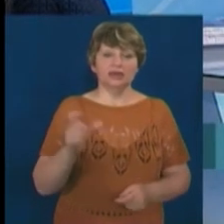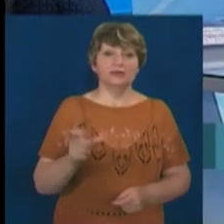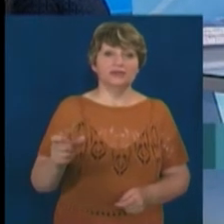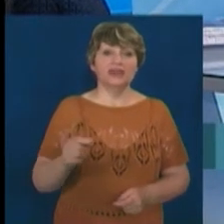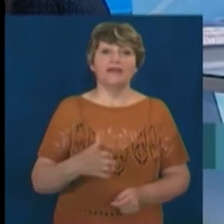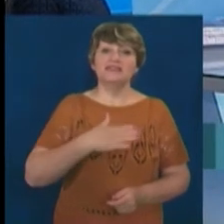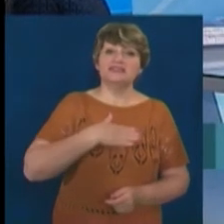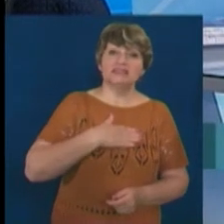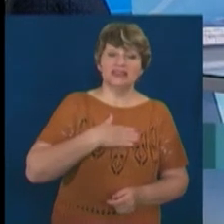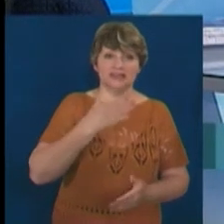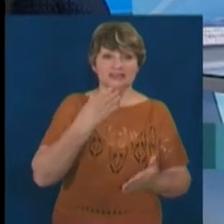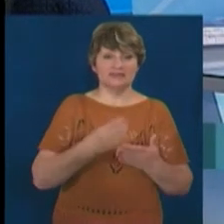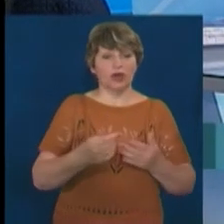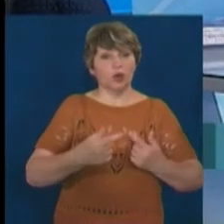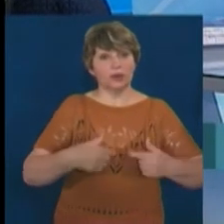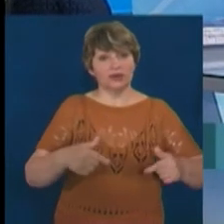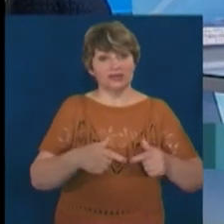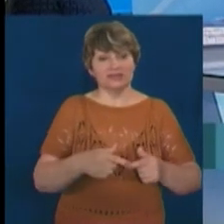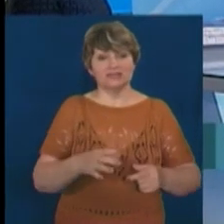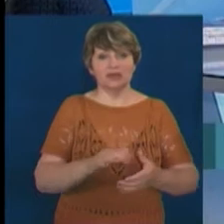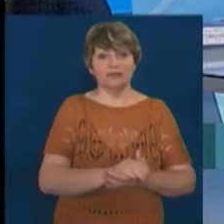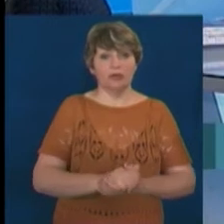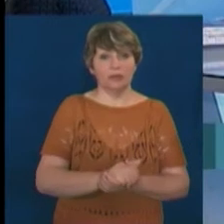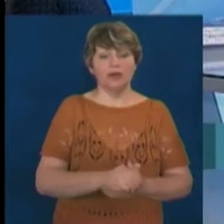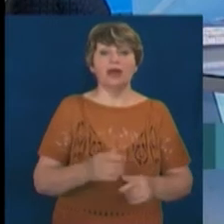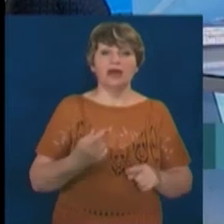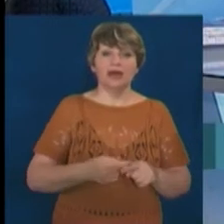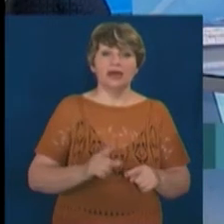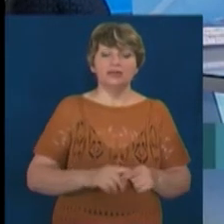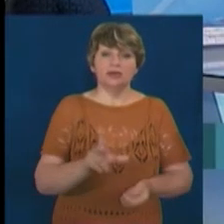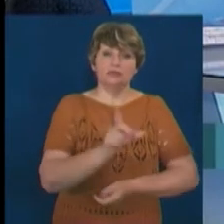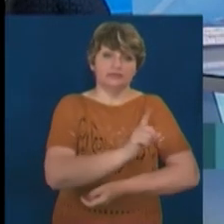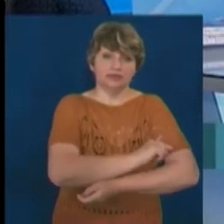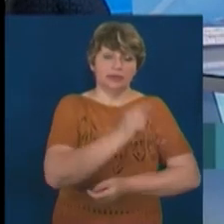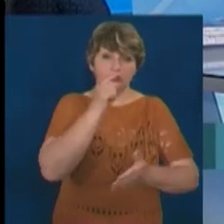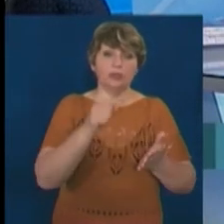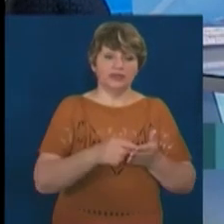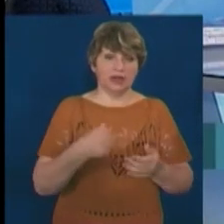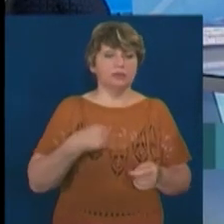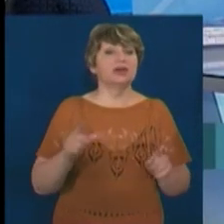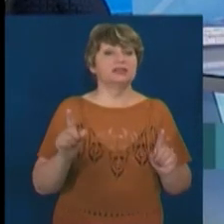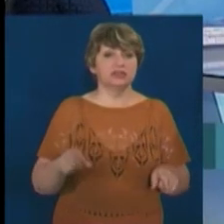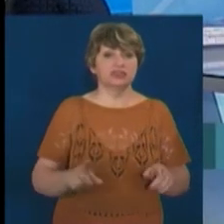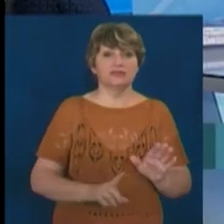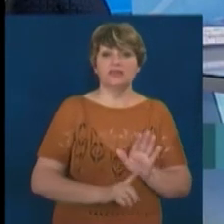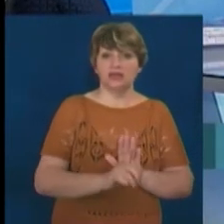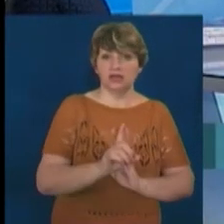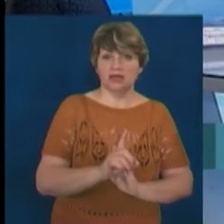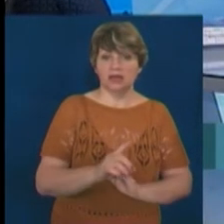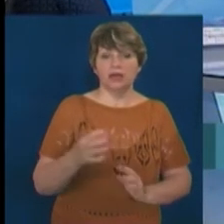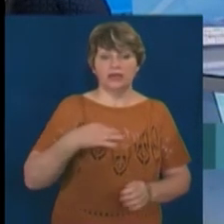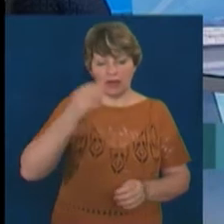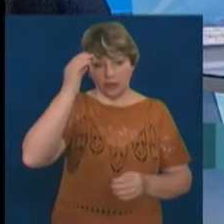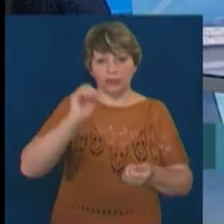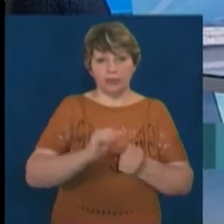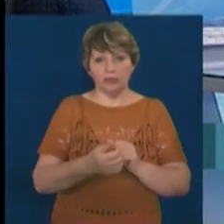Саможертовні. своїх організацій і взагалі в суспільстві. Але в цю пастку вигорання потрапляли і ми теж. І я пам'ятаю, це коли я